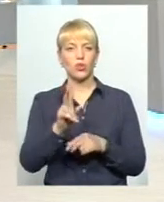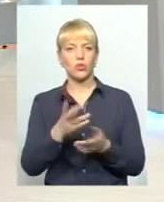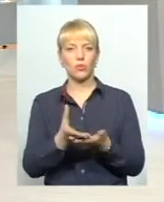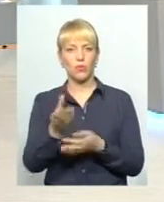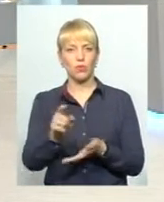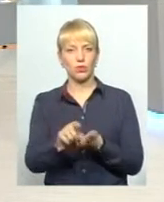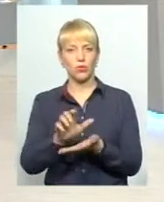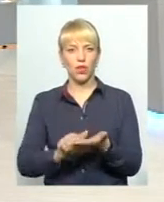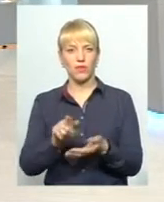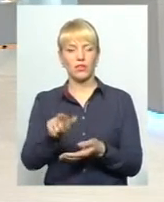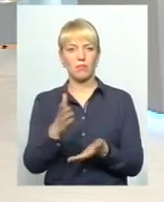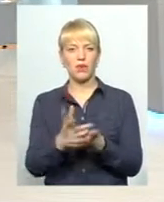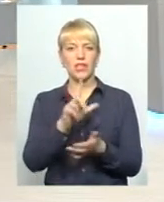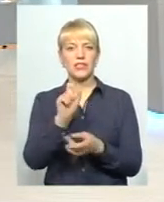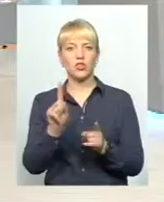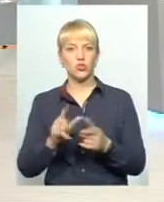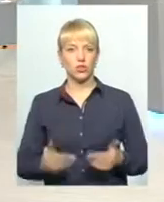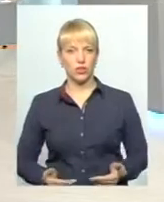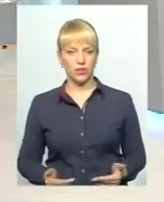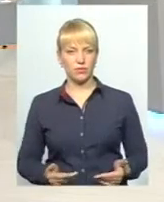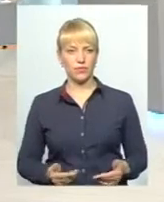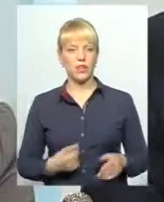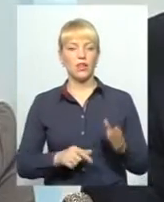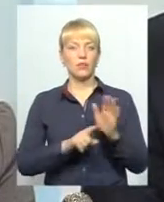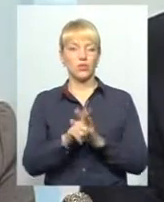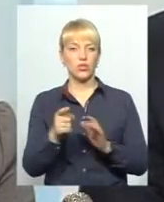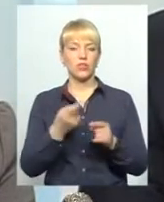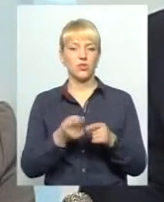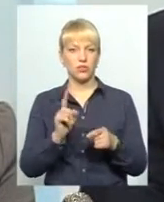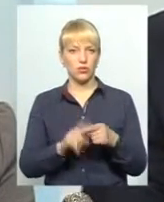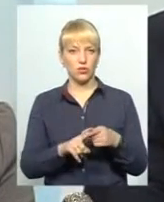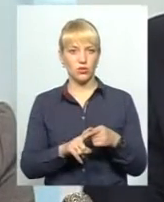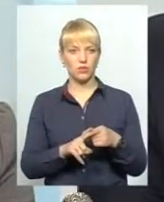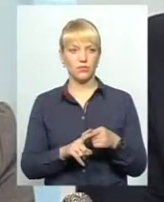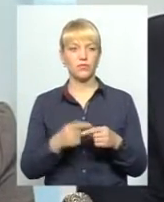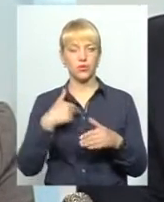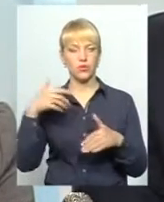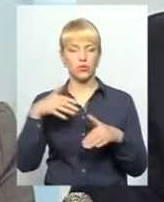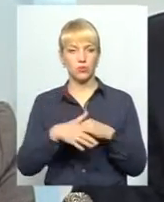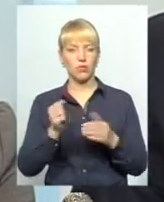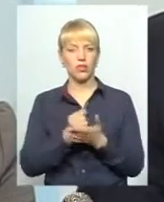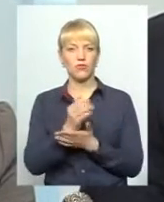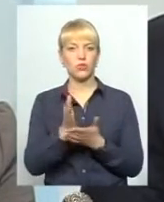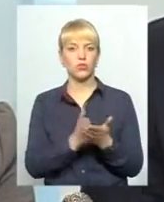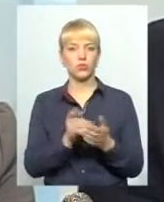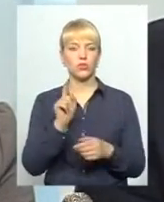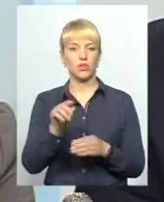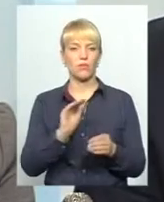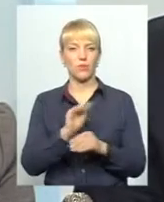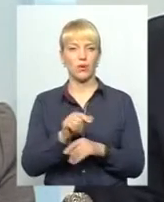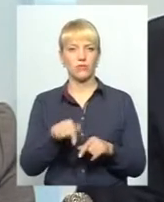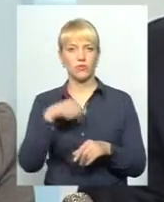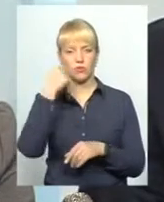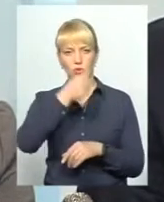податки, ти маєш за що жити. І починаючи з цього, зрозуміла інфраструктура, там додавалося в цьому